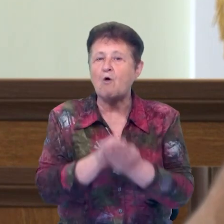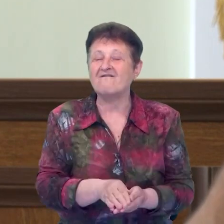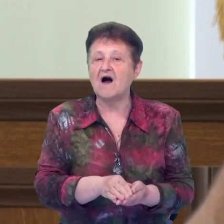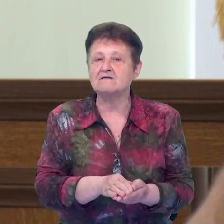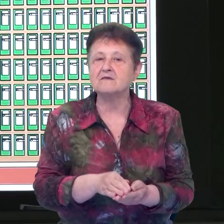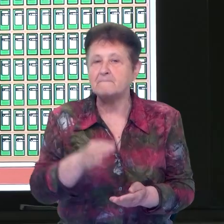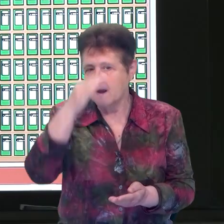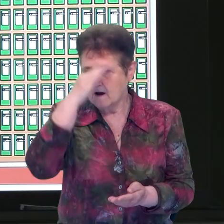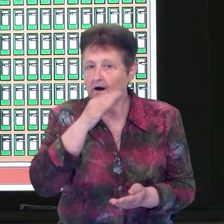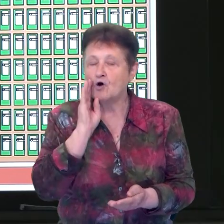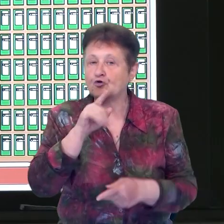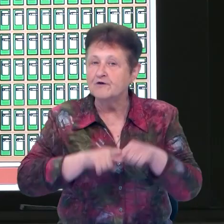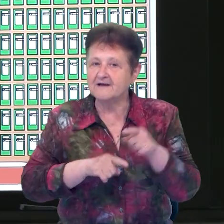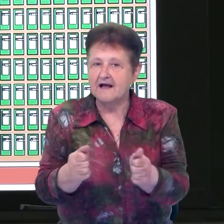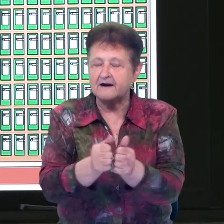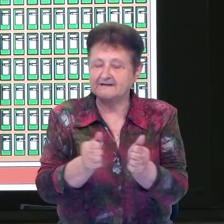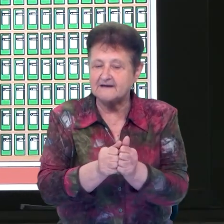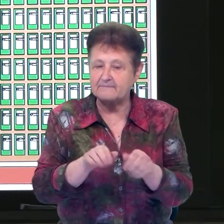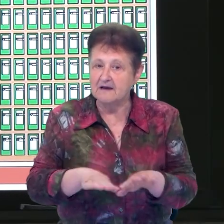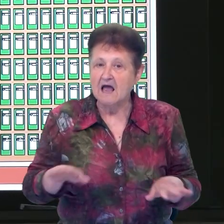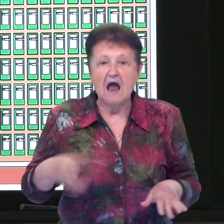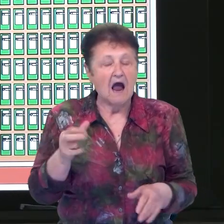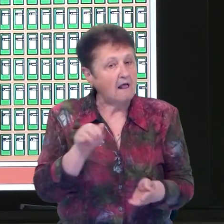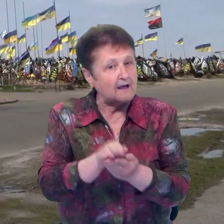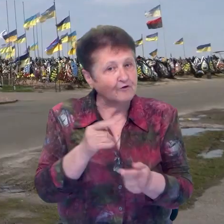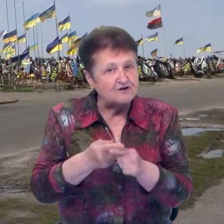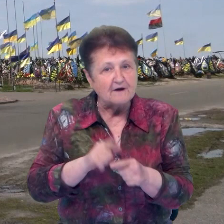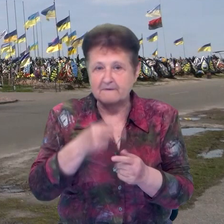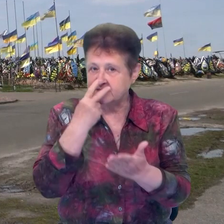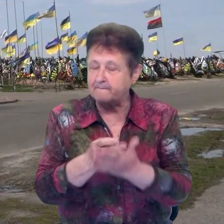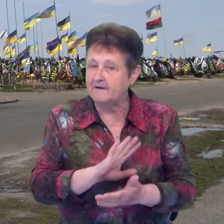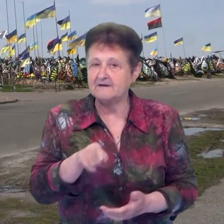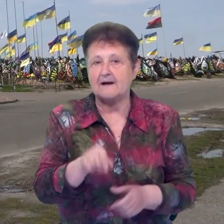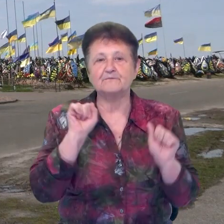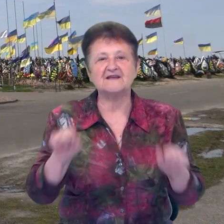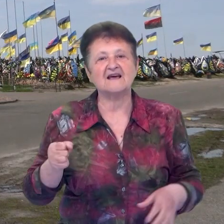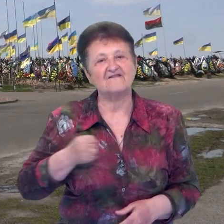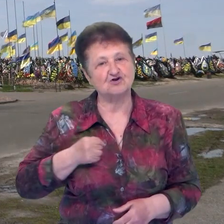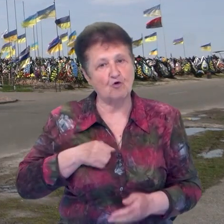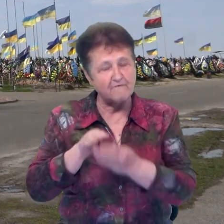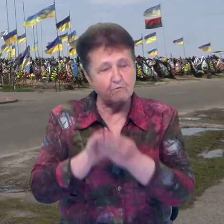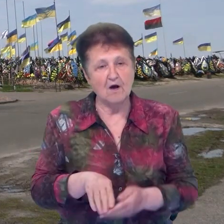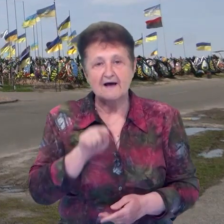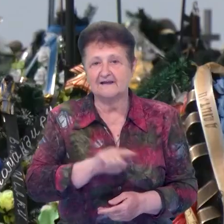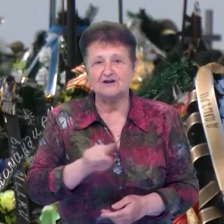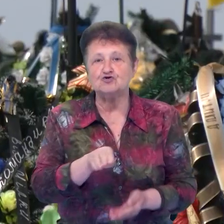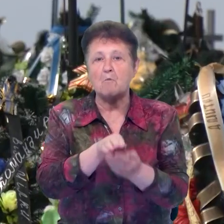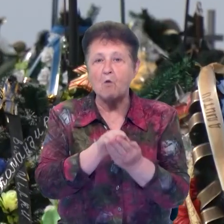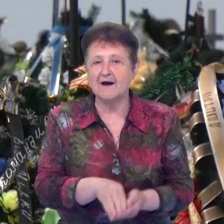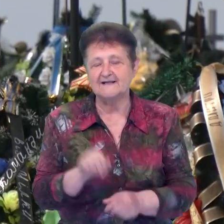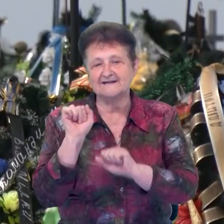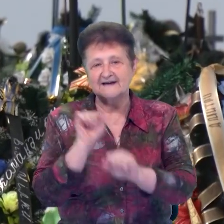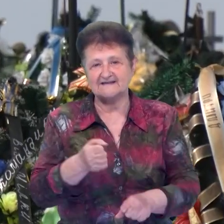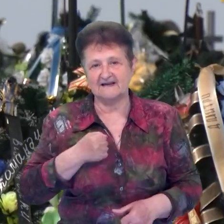поруч із дітьми. А військовим меморіальним кладовищем це не передбачено. Там можуть бути поховані тільки військові. А також те, що могили загиблих